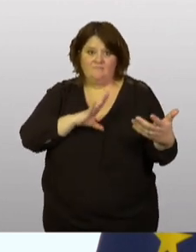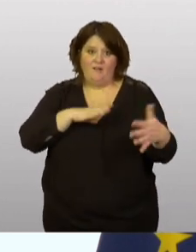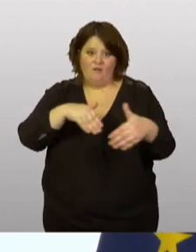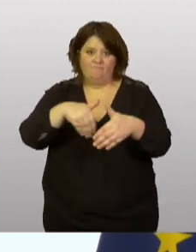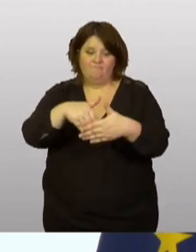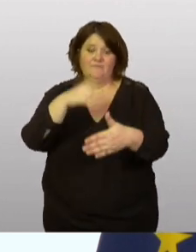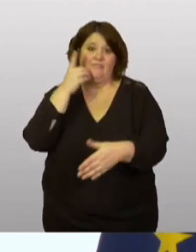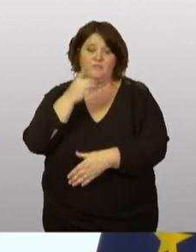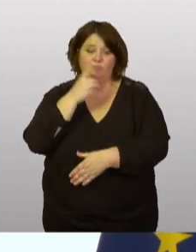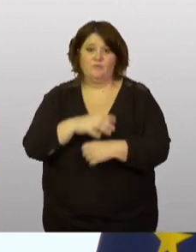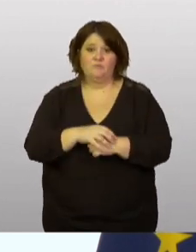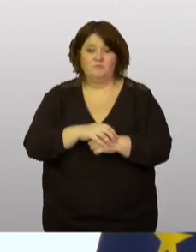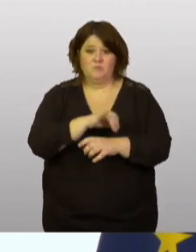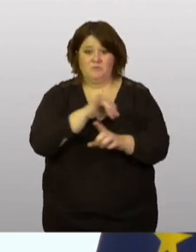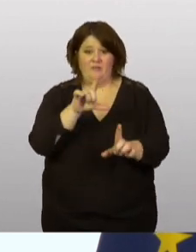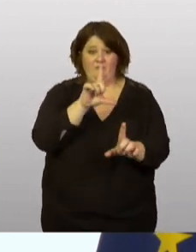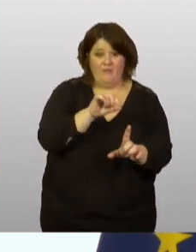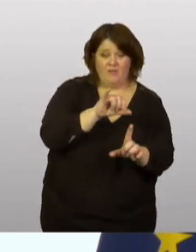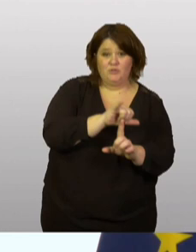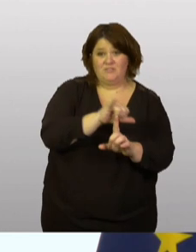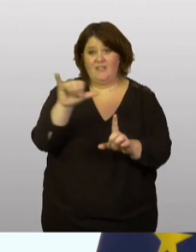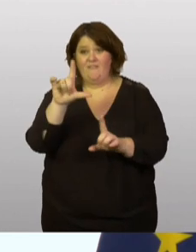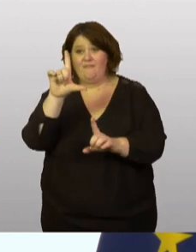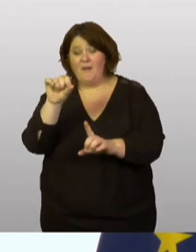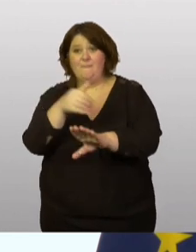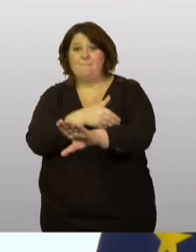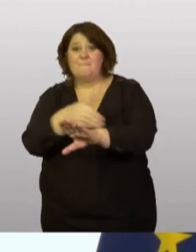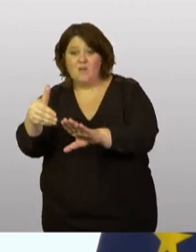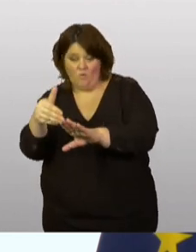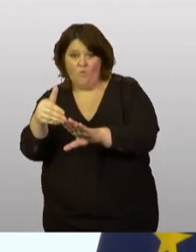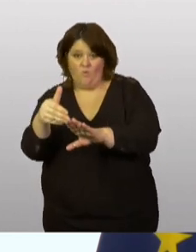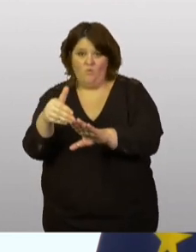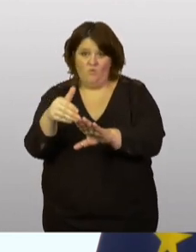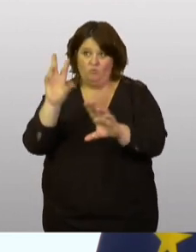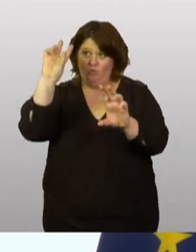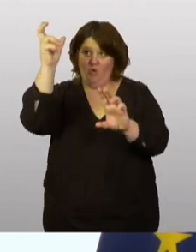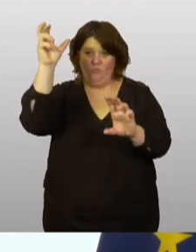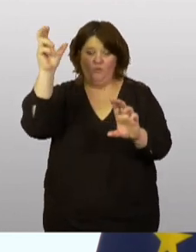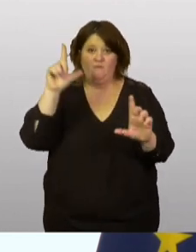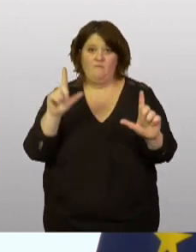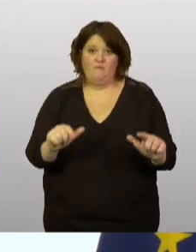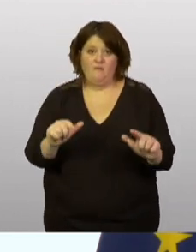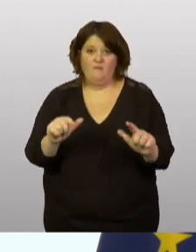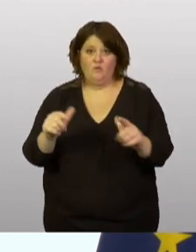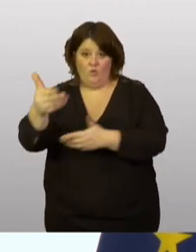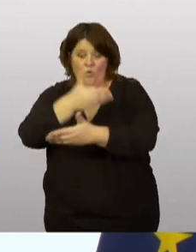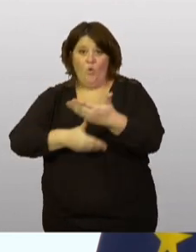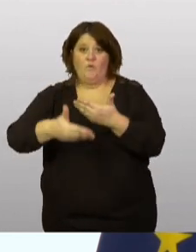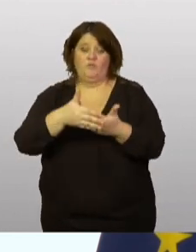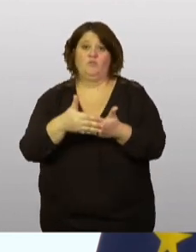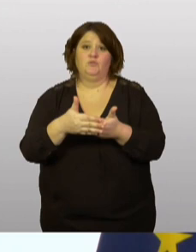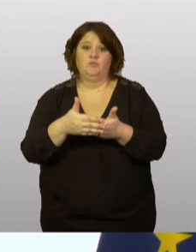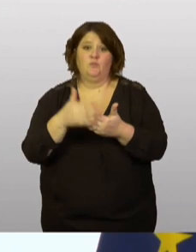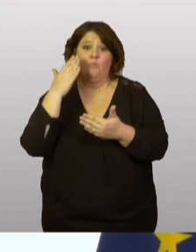Entre 20 et 20 millions de lampes que nous échangeons entre